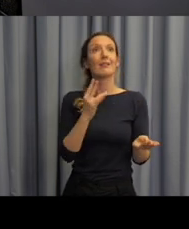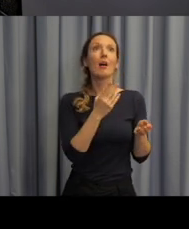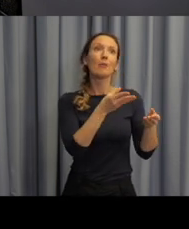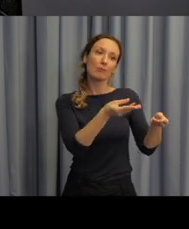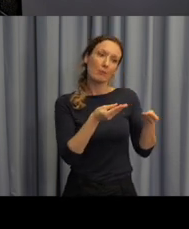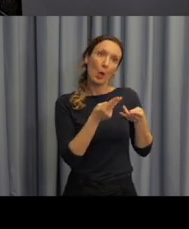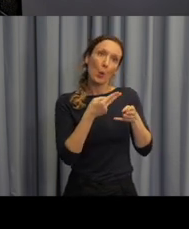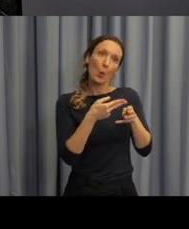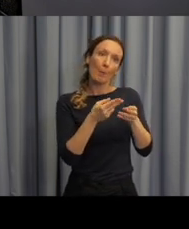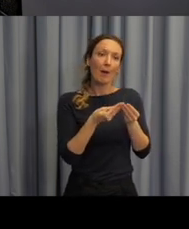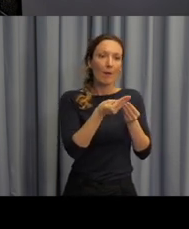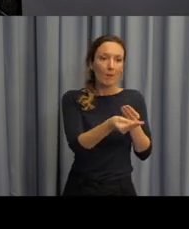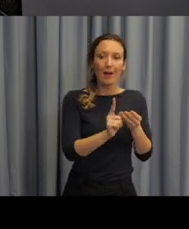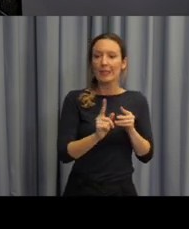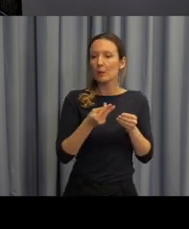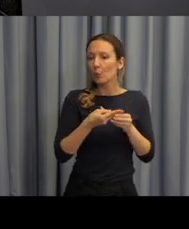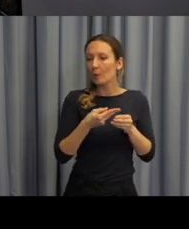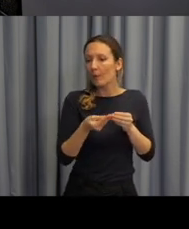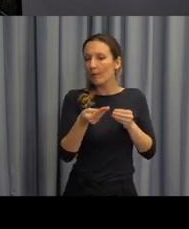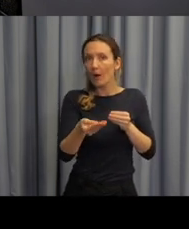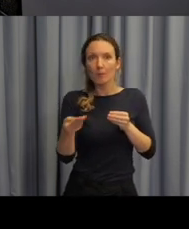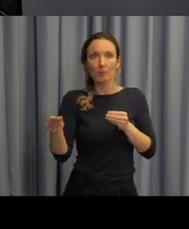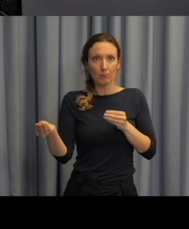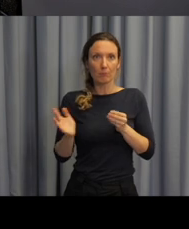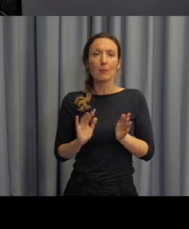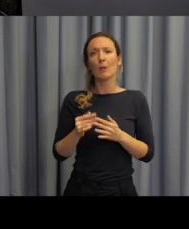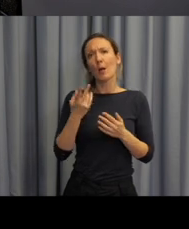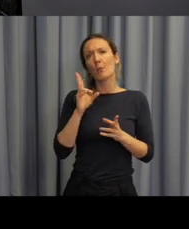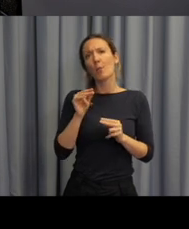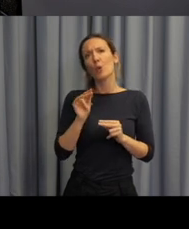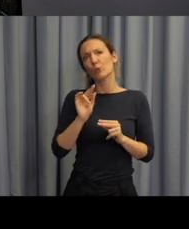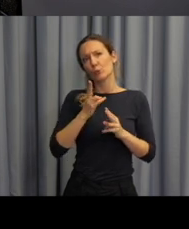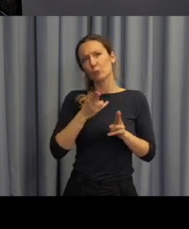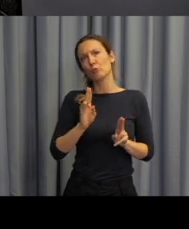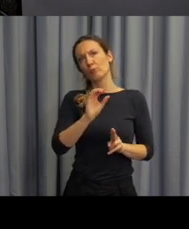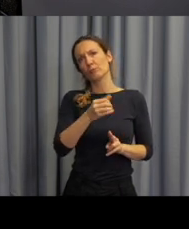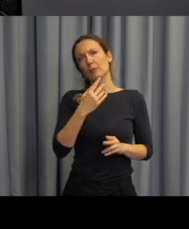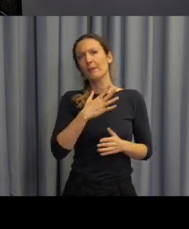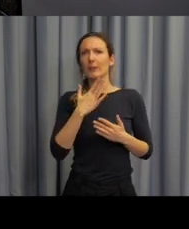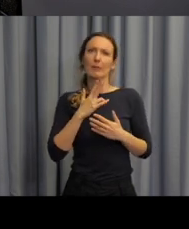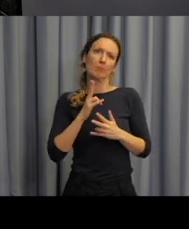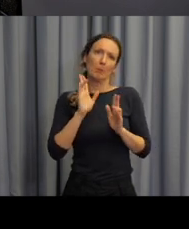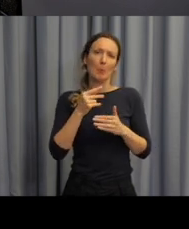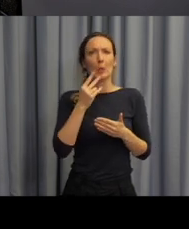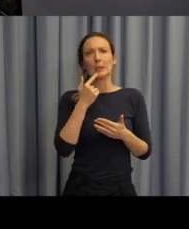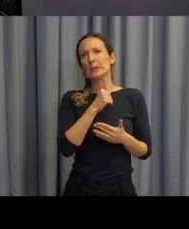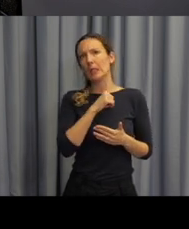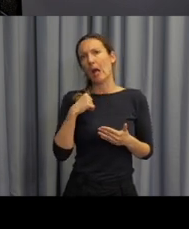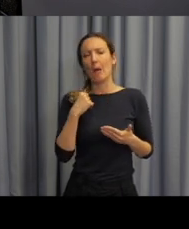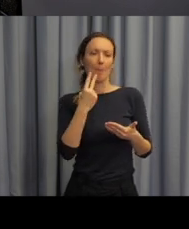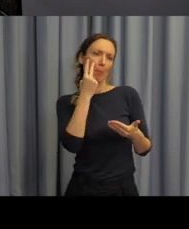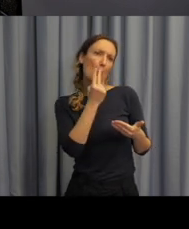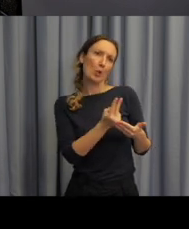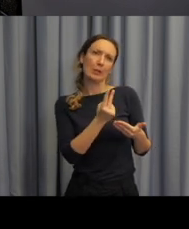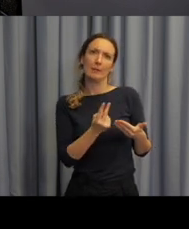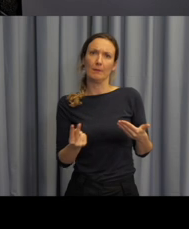můžete si potom tu prezentaci v klidu prohlédnout a zpátky se k ní vrátit